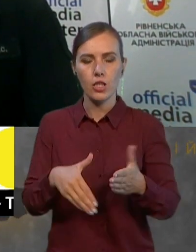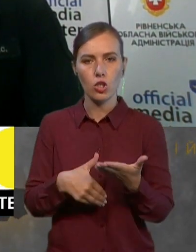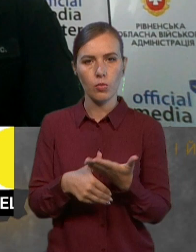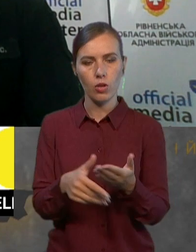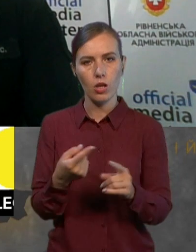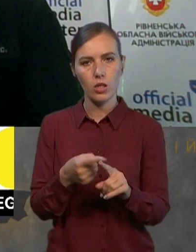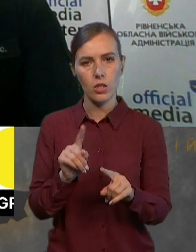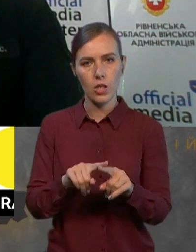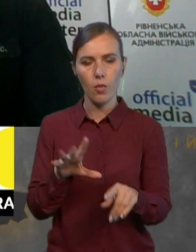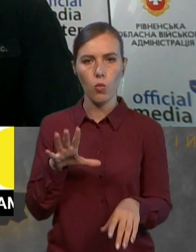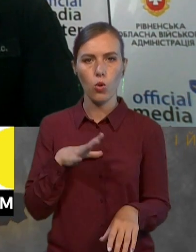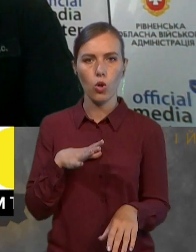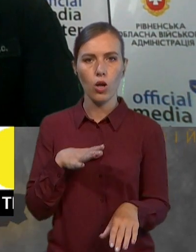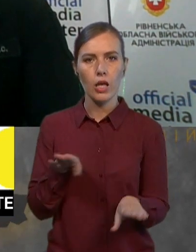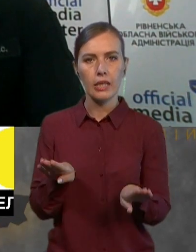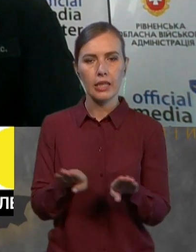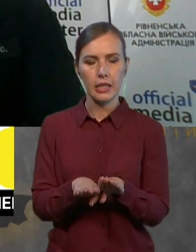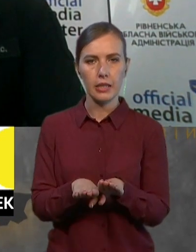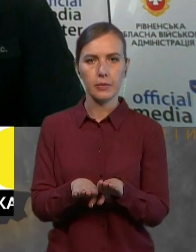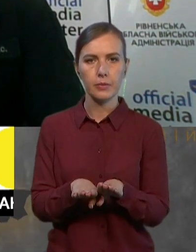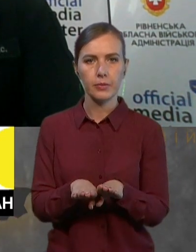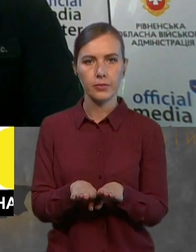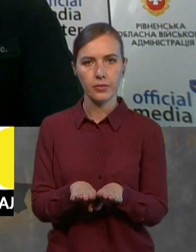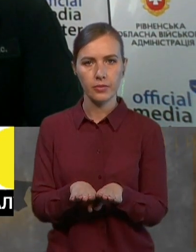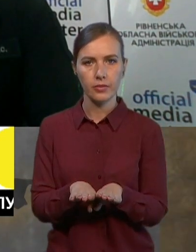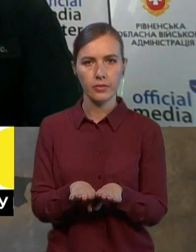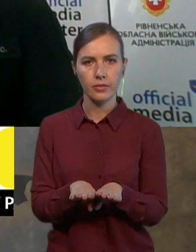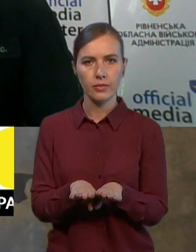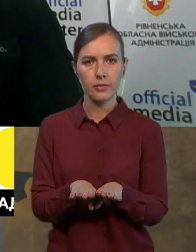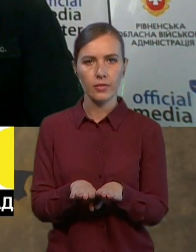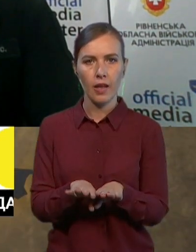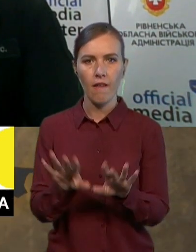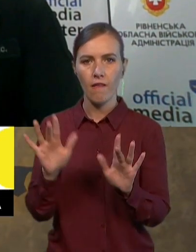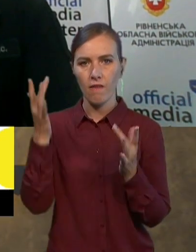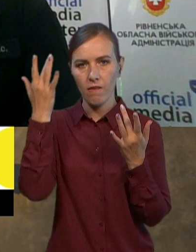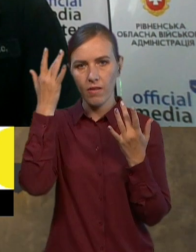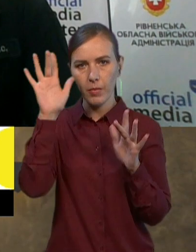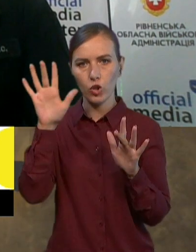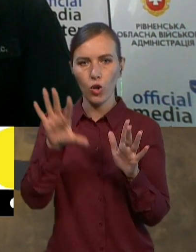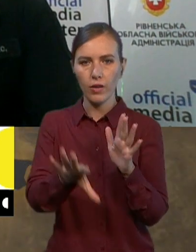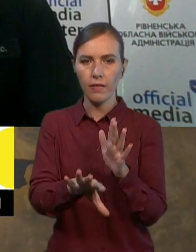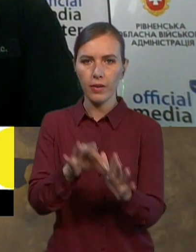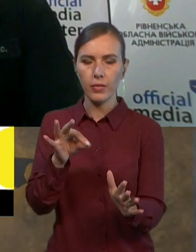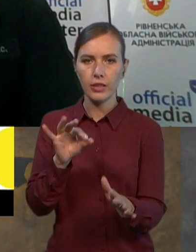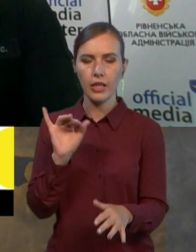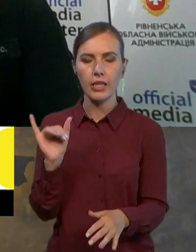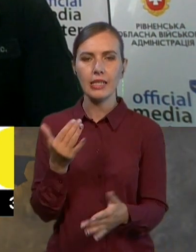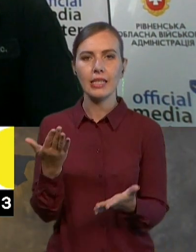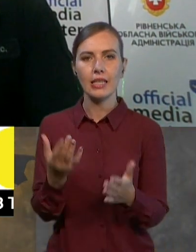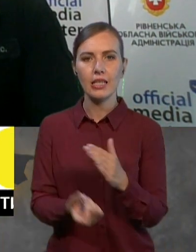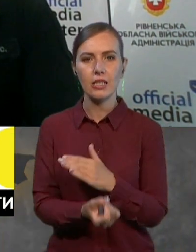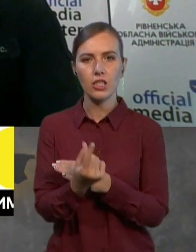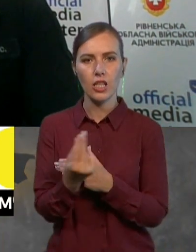якась своєрідна випадковість, випадковий вибір? І з яких джерел